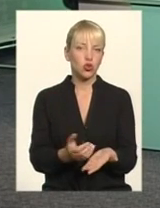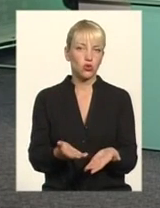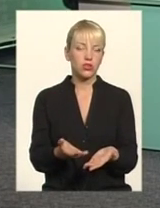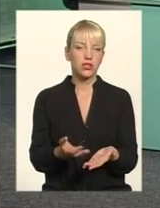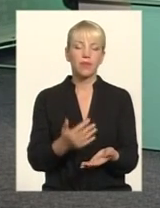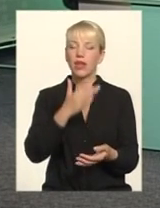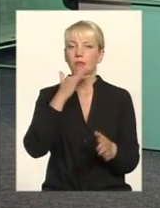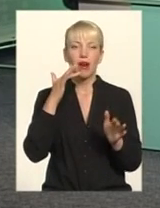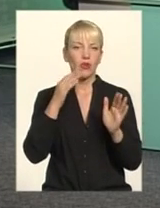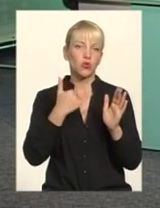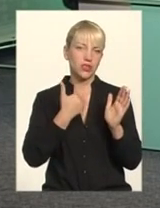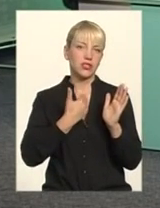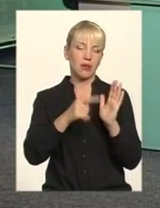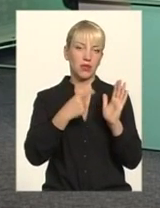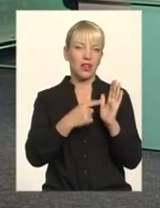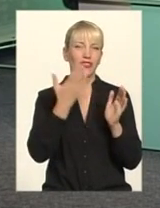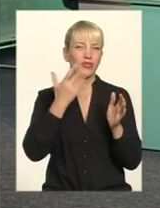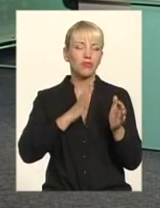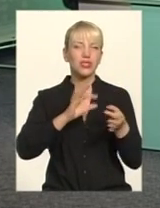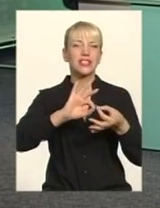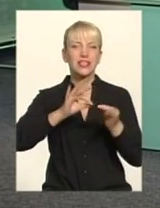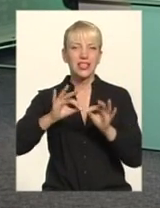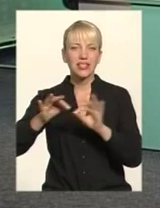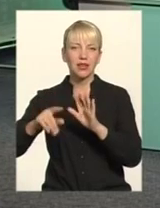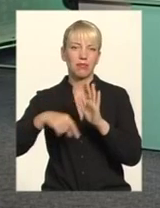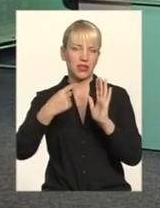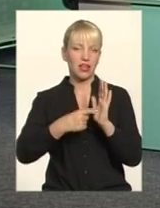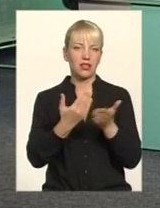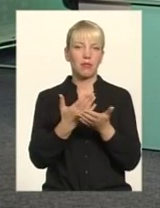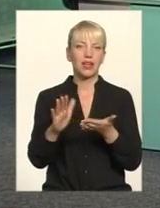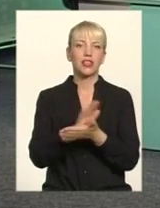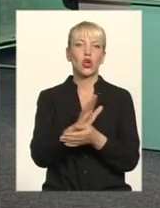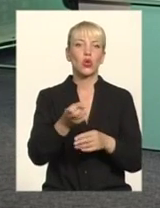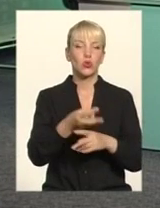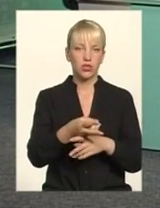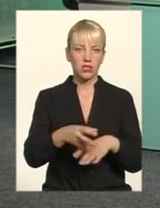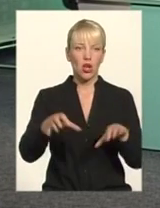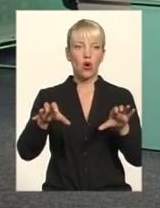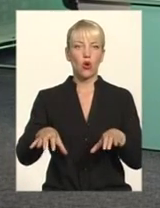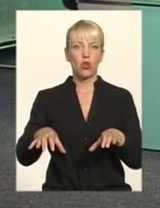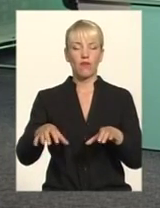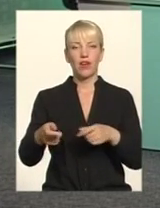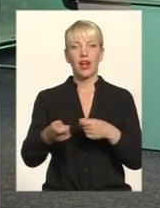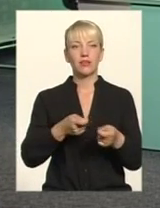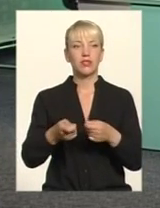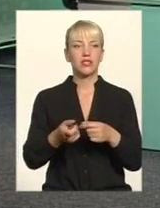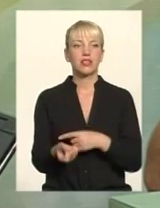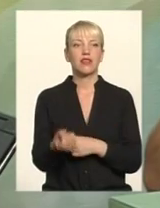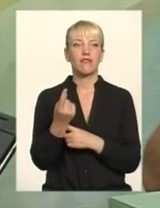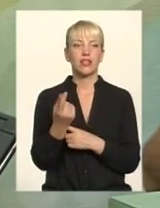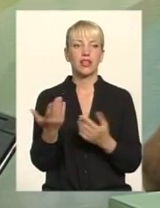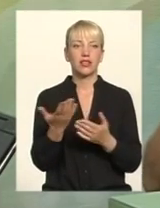Коли ми вийшли на складні питання, якраз виходили на питання люстрації Голове адміністрації, ну, виникли